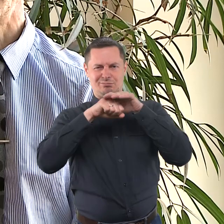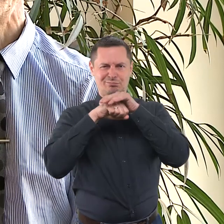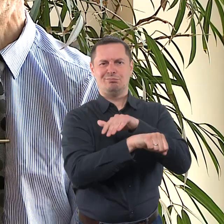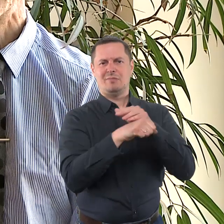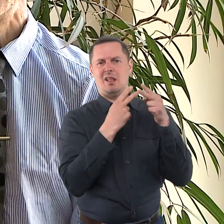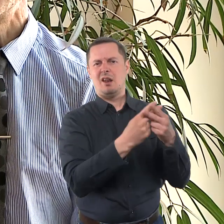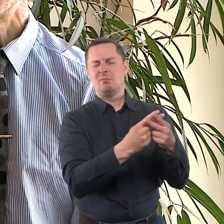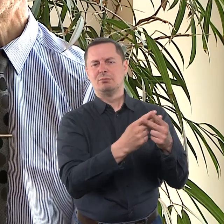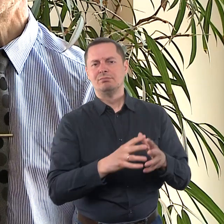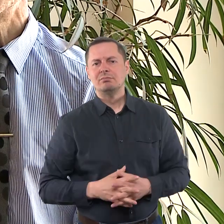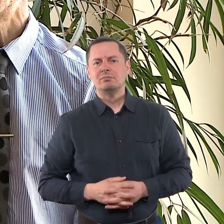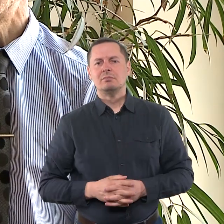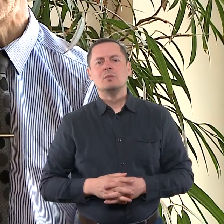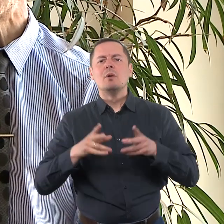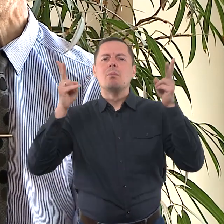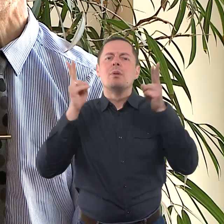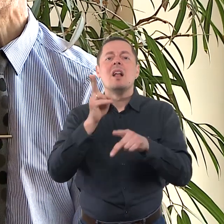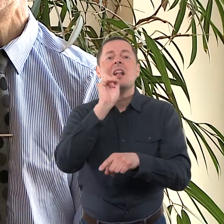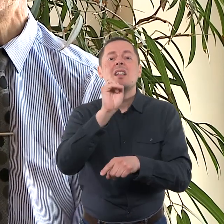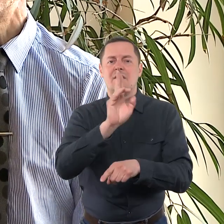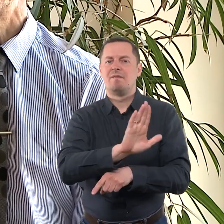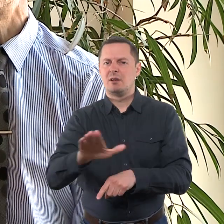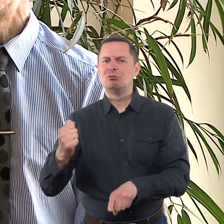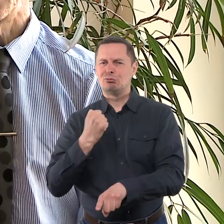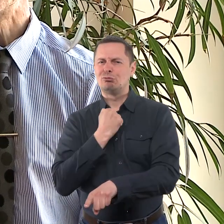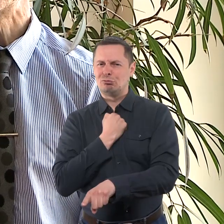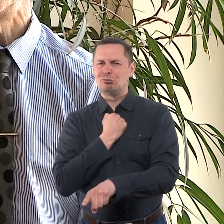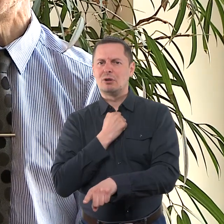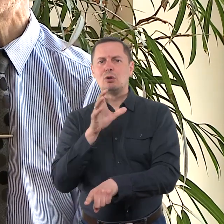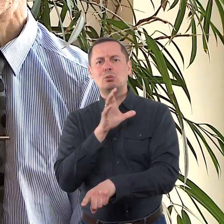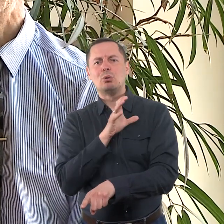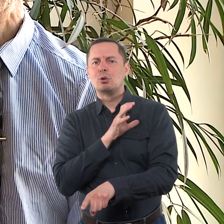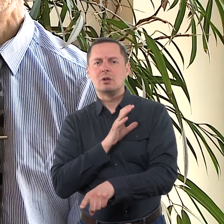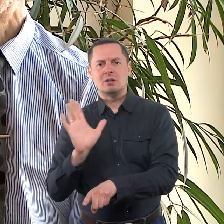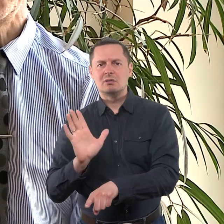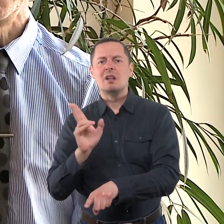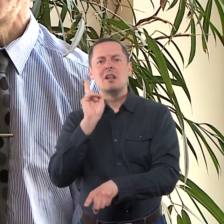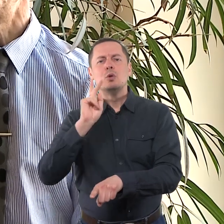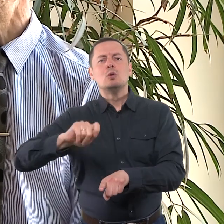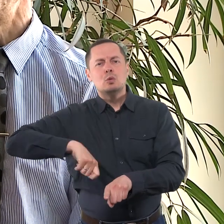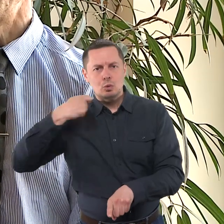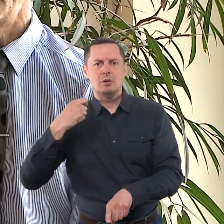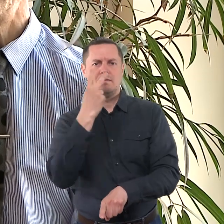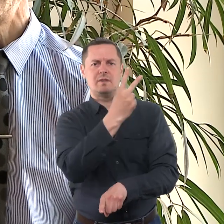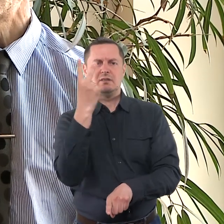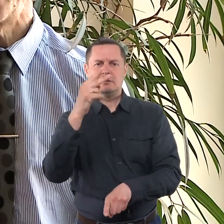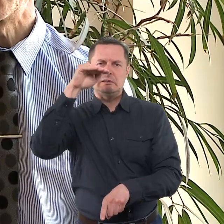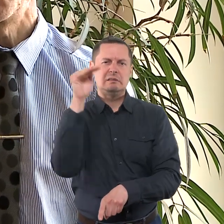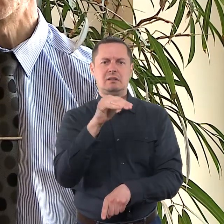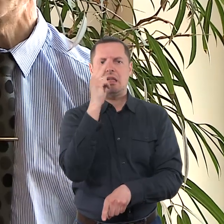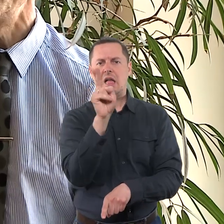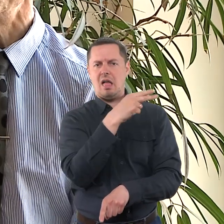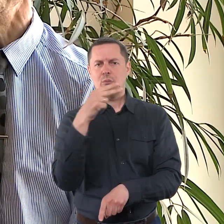atėmimo bausmę ir nukintėjusiems vaikams priteista turitinė ir neturitinė žalainai